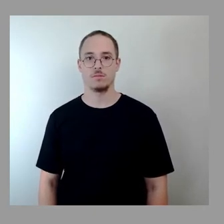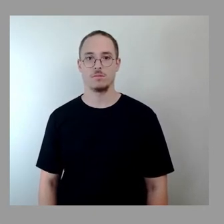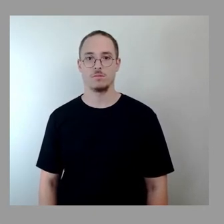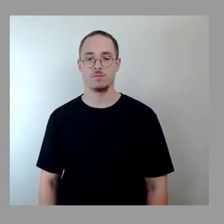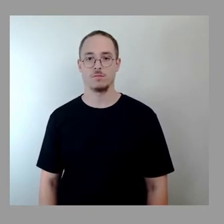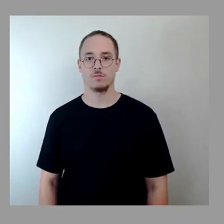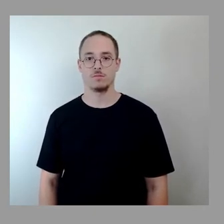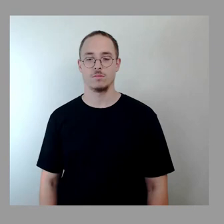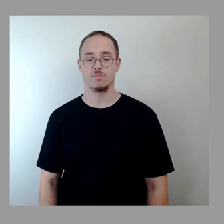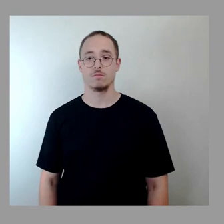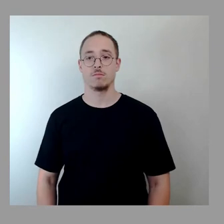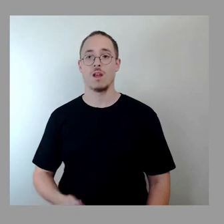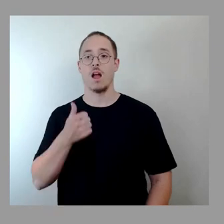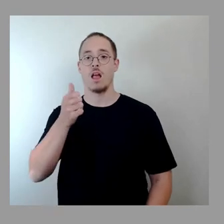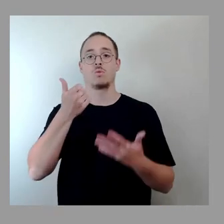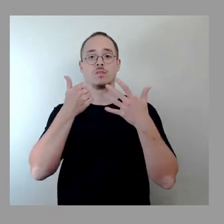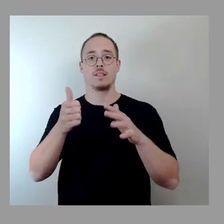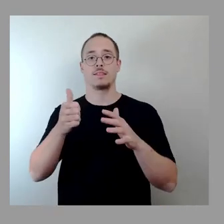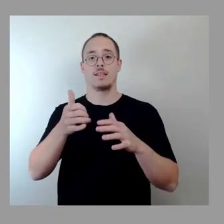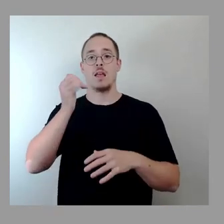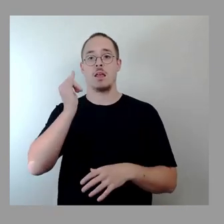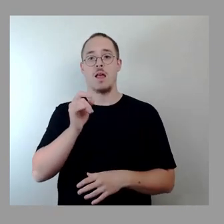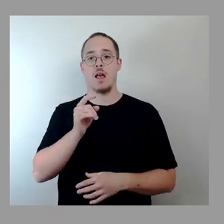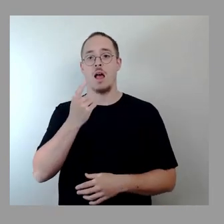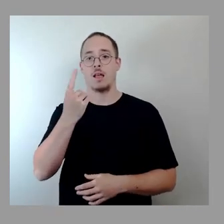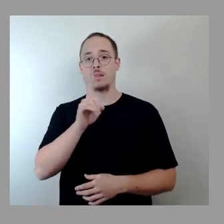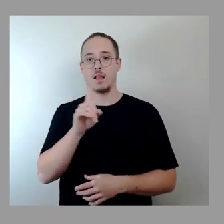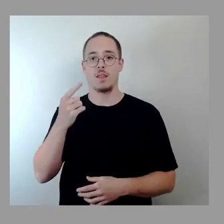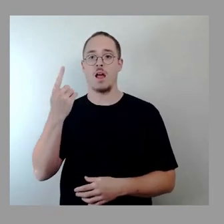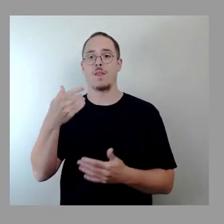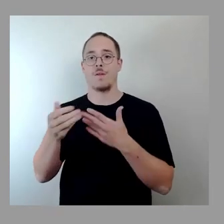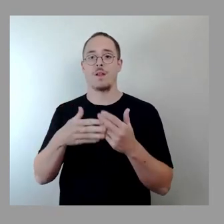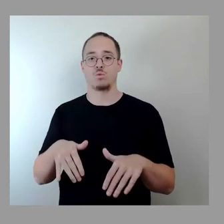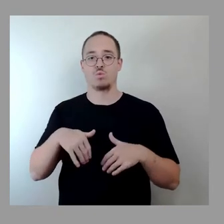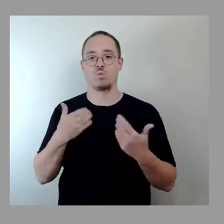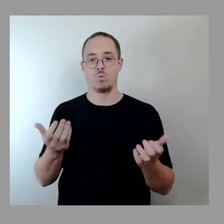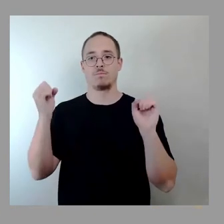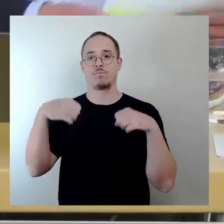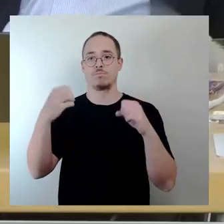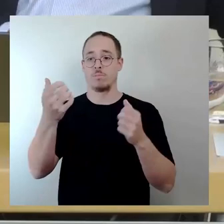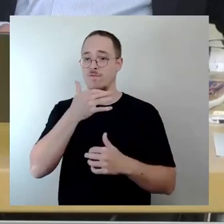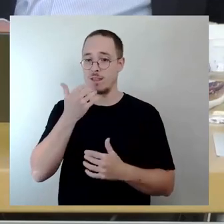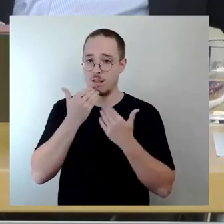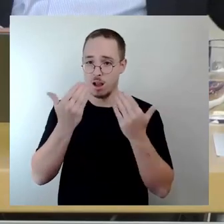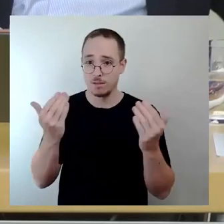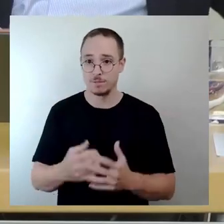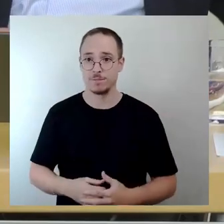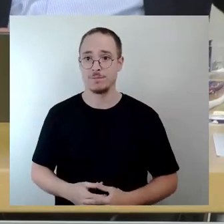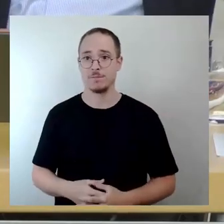Mit 61 Ja, 0 Nein, 1 Enthaltungen, ebenfalls so beschlossen. Vielen Dank und wir wurden in der